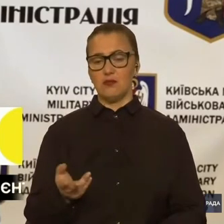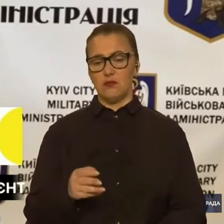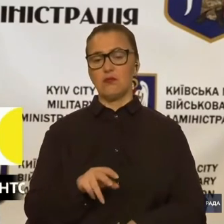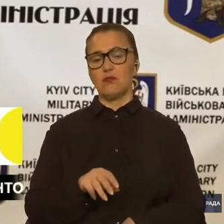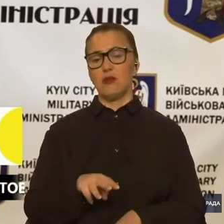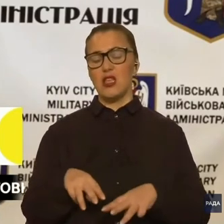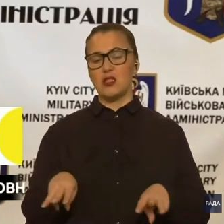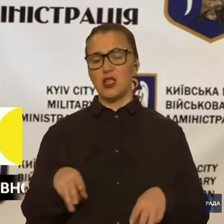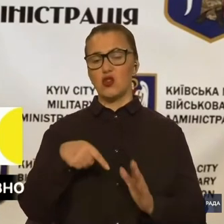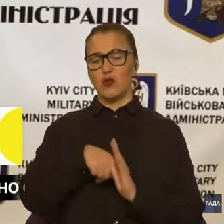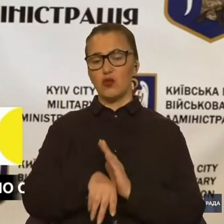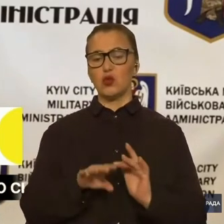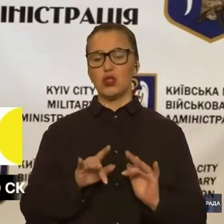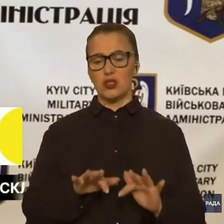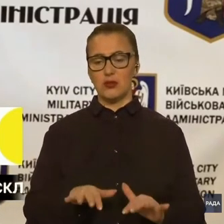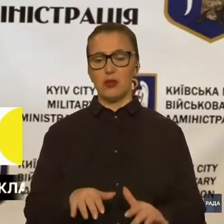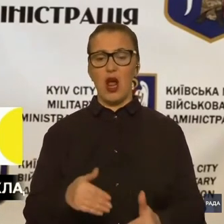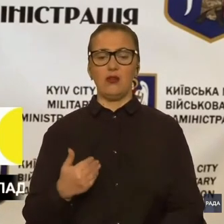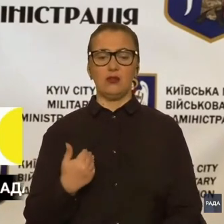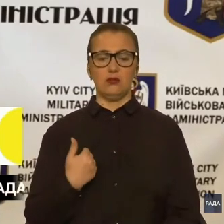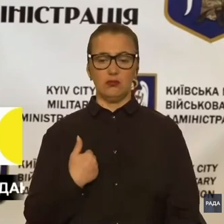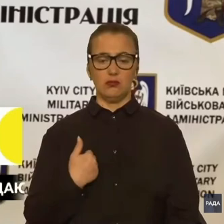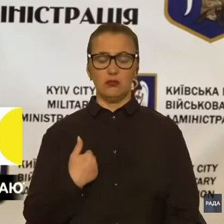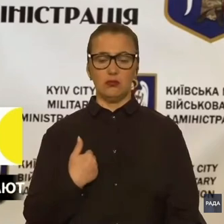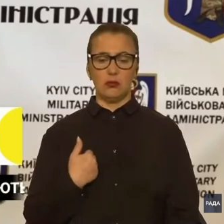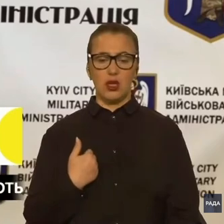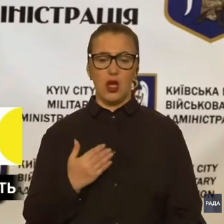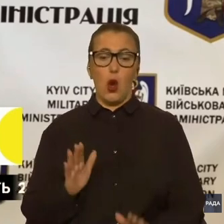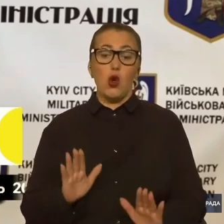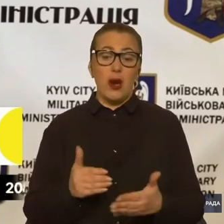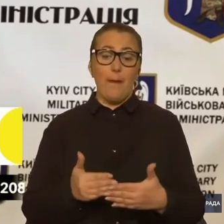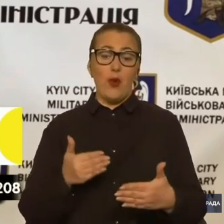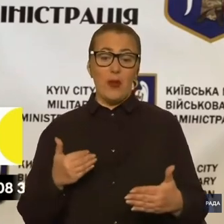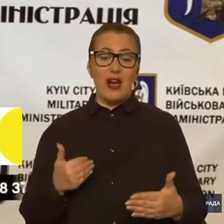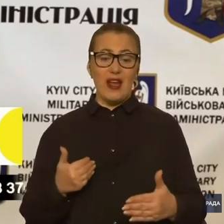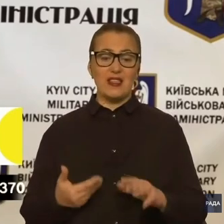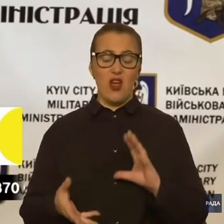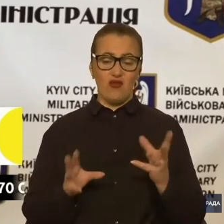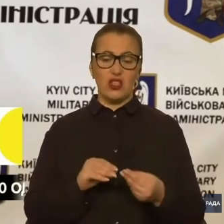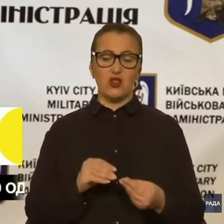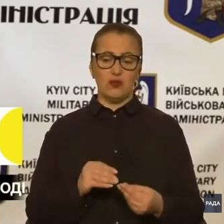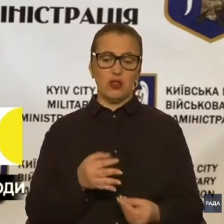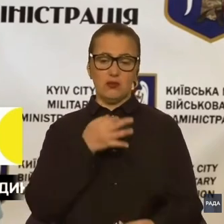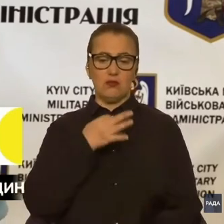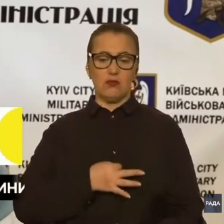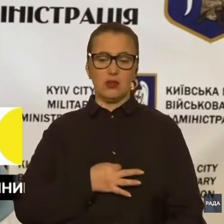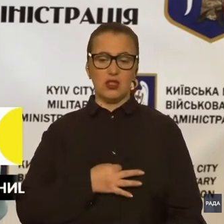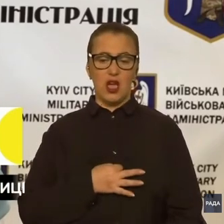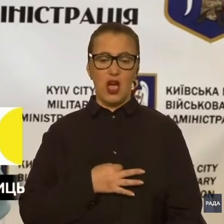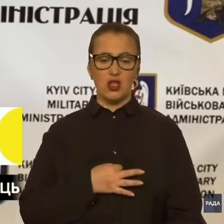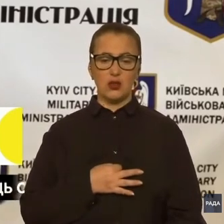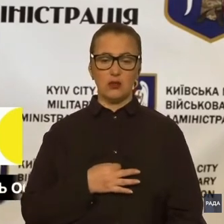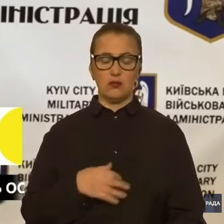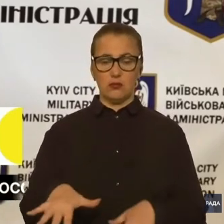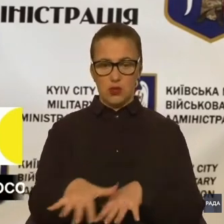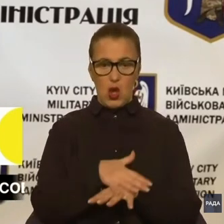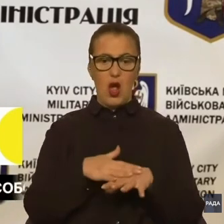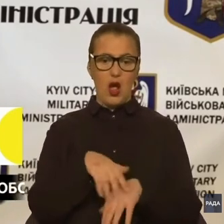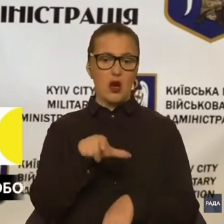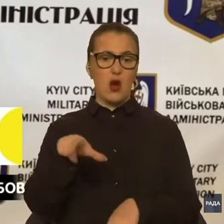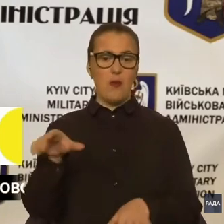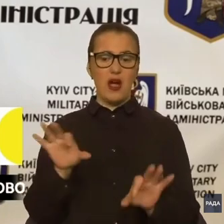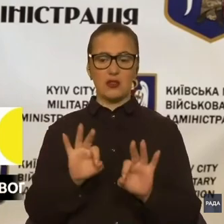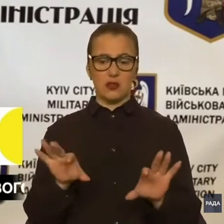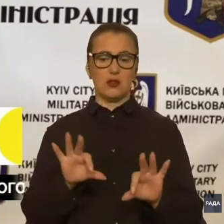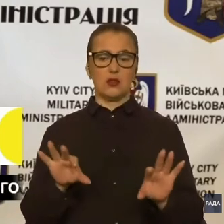внутрішніх справ має хоча б попередні якісь висновки нам сказати. Власне, громадськості сказати. Тому